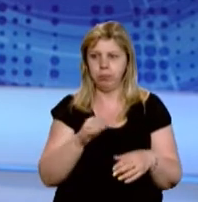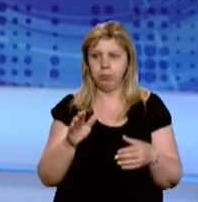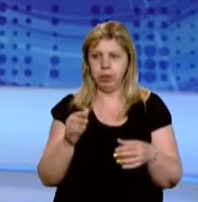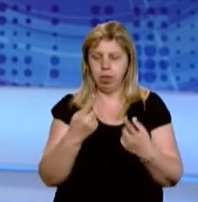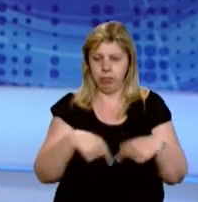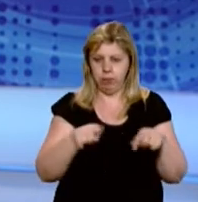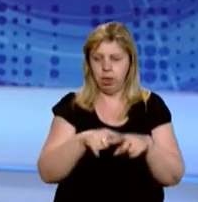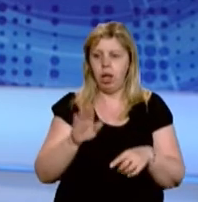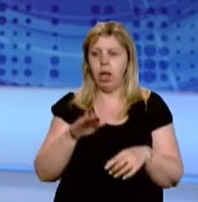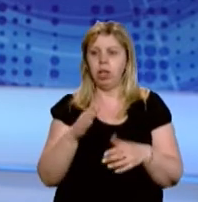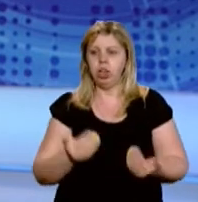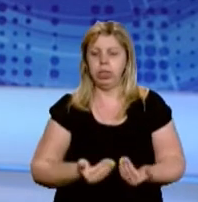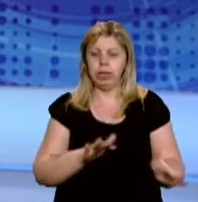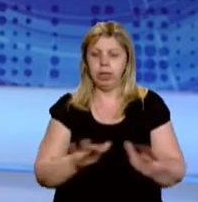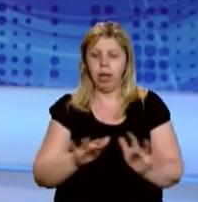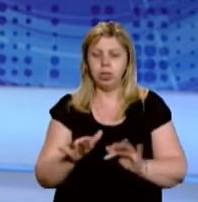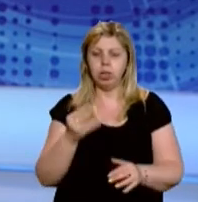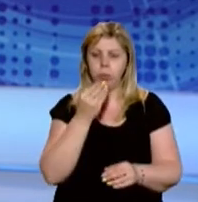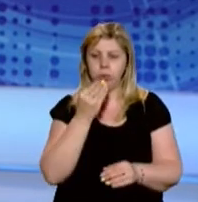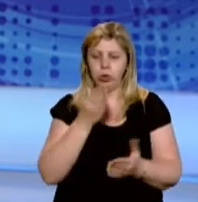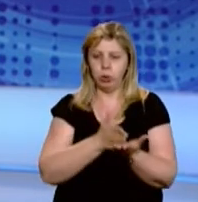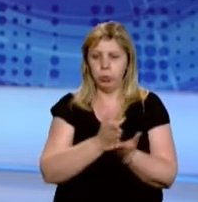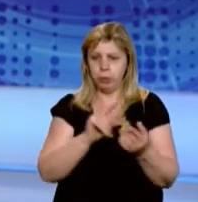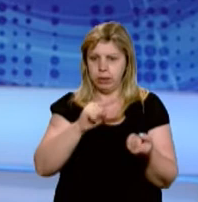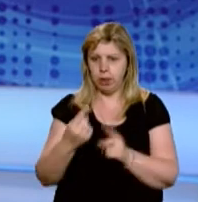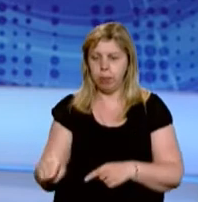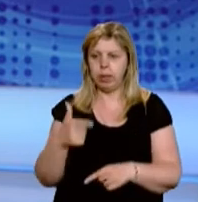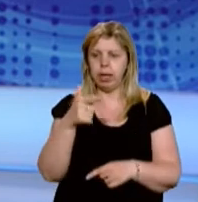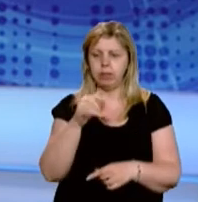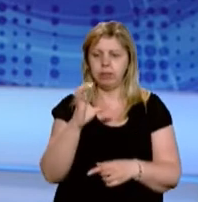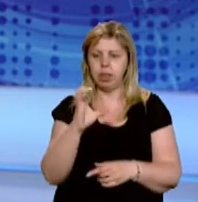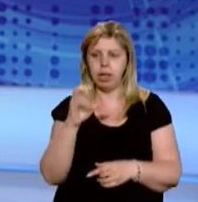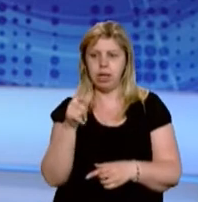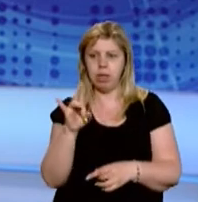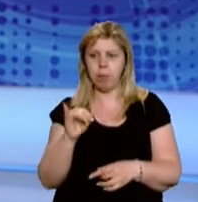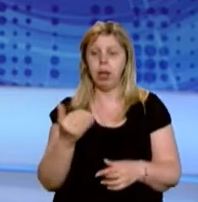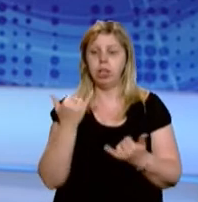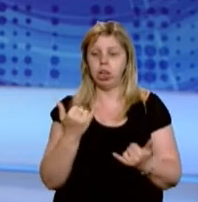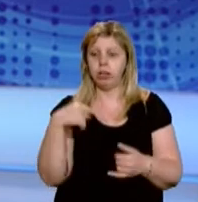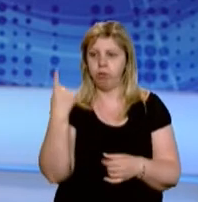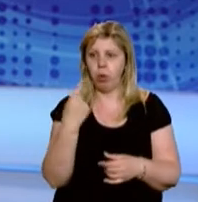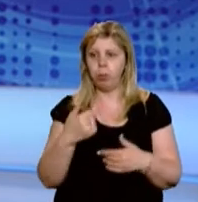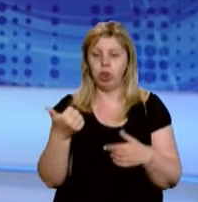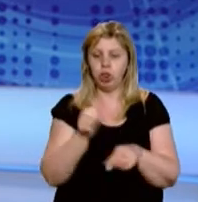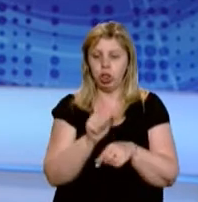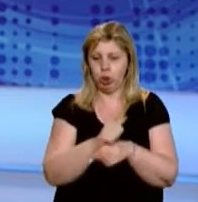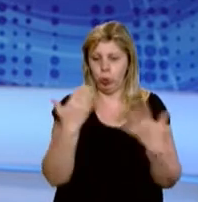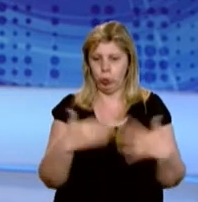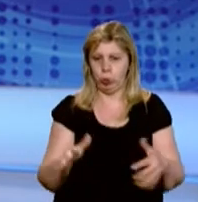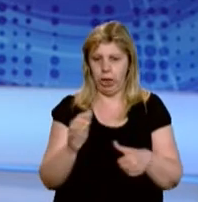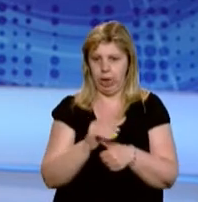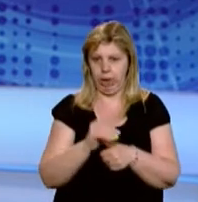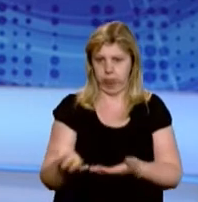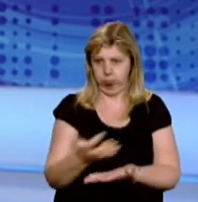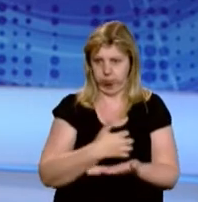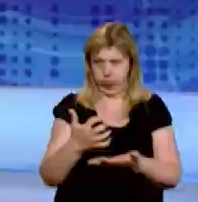середовища життєдіяльності Держпродспоживслужби Закарпаття Світлана Гіба. Наразі в області понад тиждень триває грибний